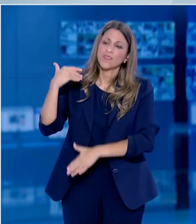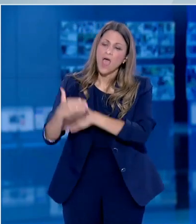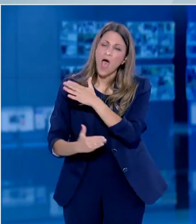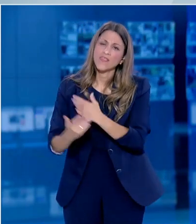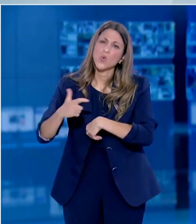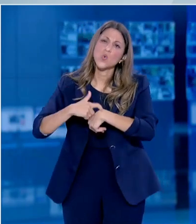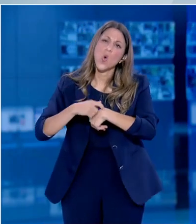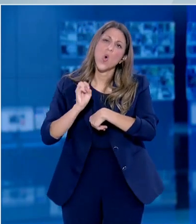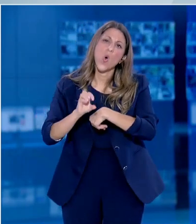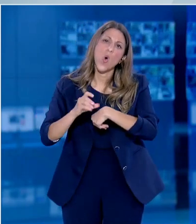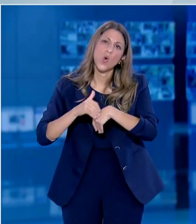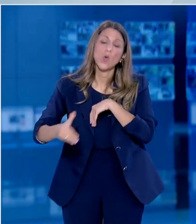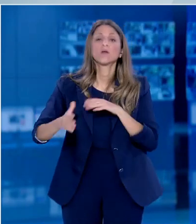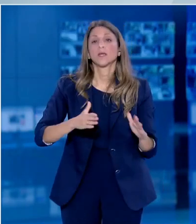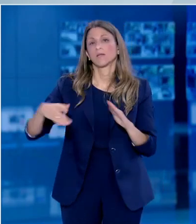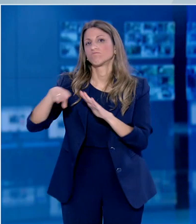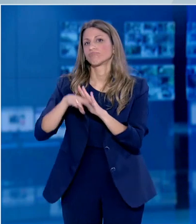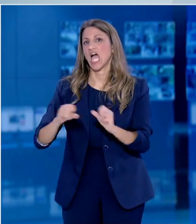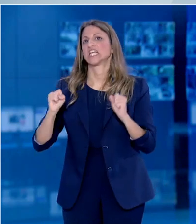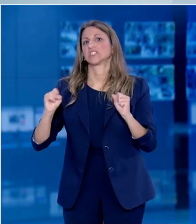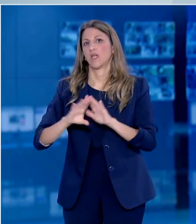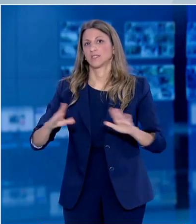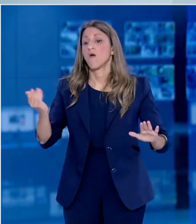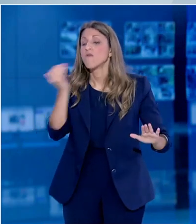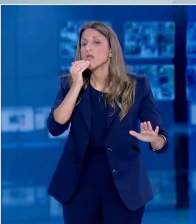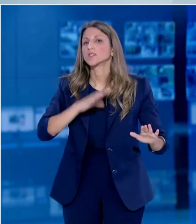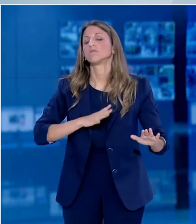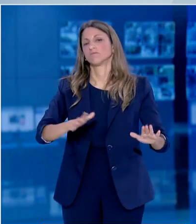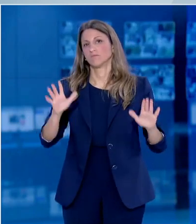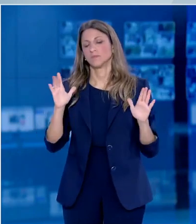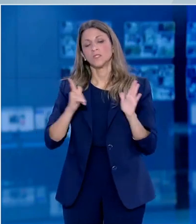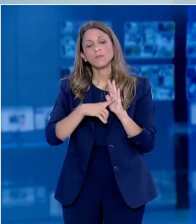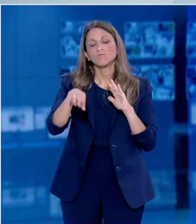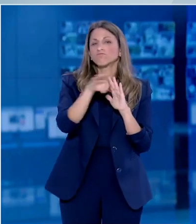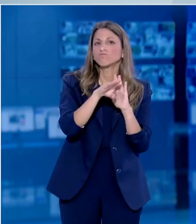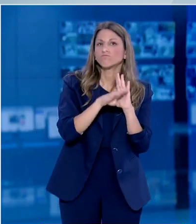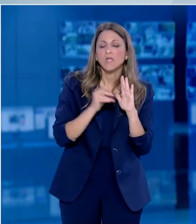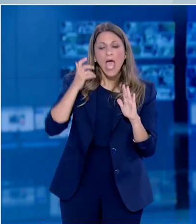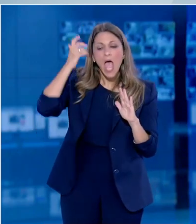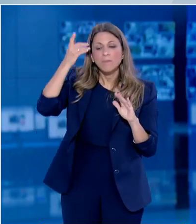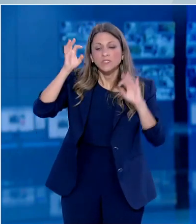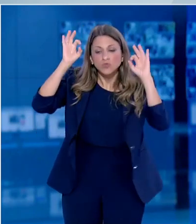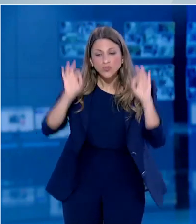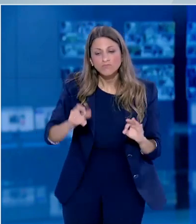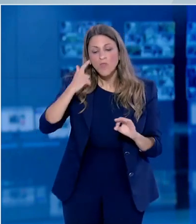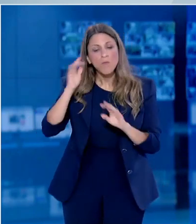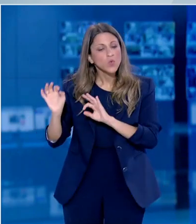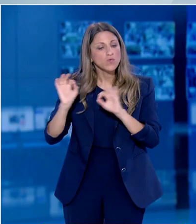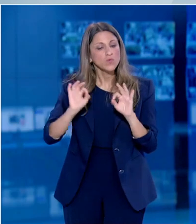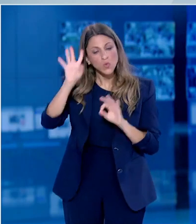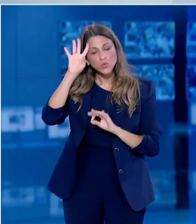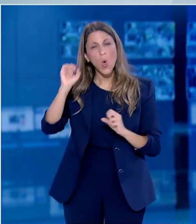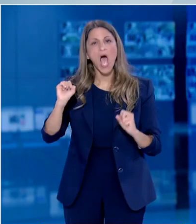γίνεται με τους μέγιστους κανόνες ασφαλείας. Δεν πρέπει να γίνει βιαστικά πρέπει να γίνει με όλους τους κανόνες επιστήμης ώστε να έχουμε ένα ασφαλές και